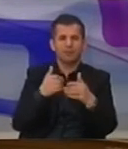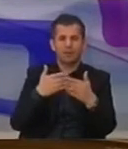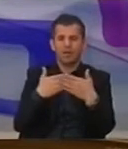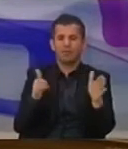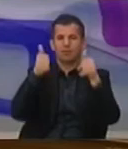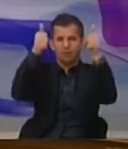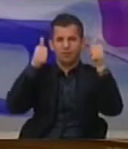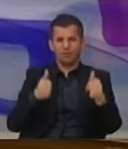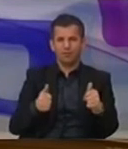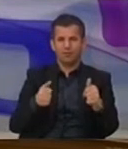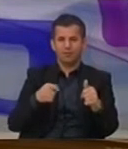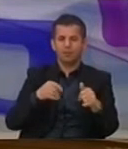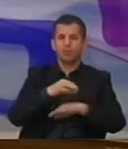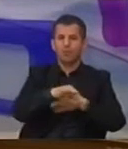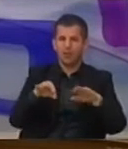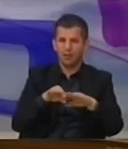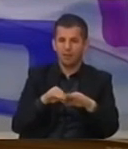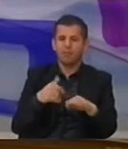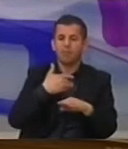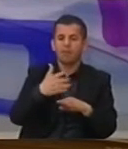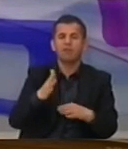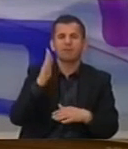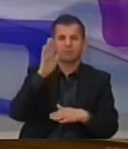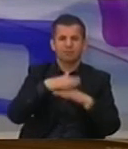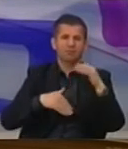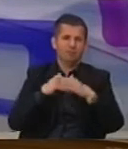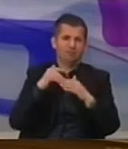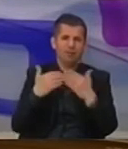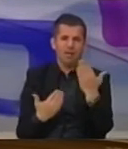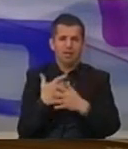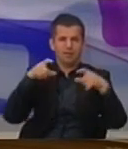konkursit për projektim dhe me pas të ati për ndërtim.